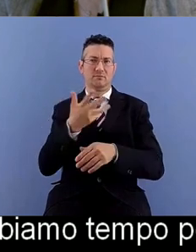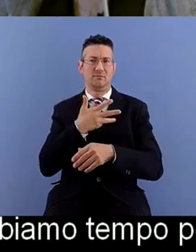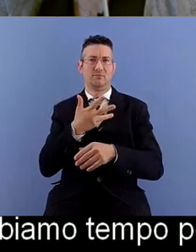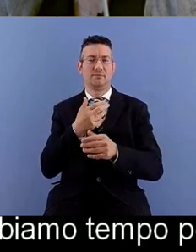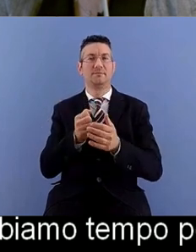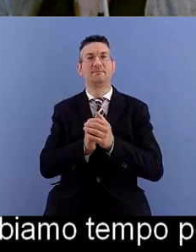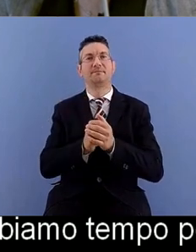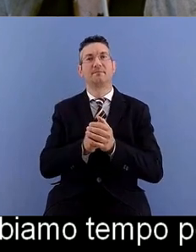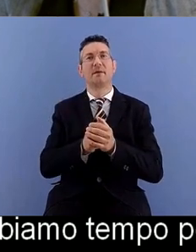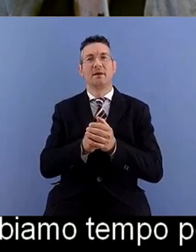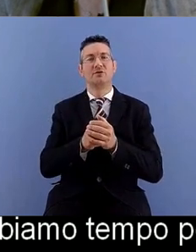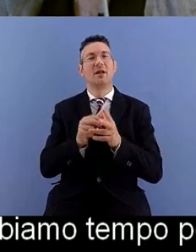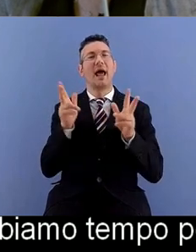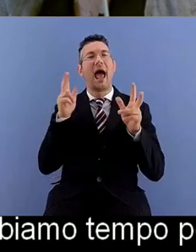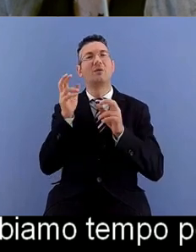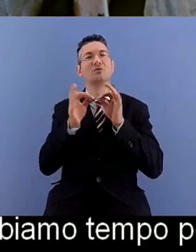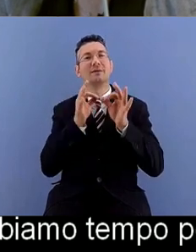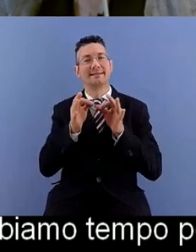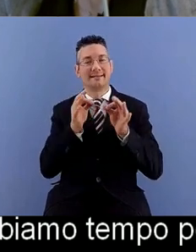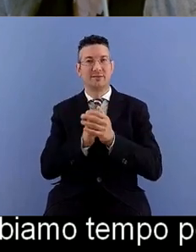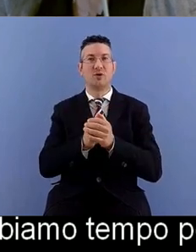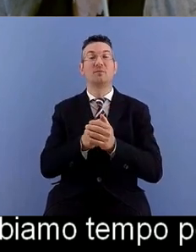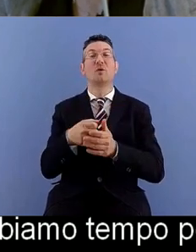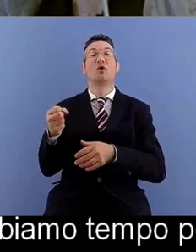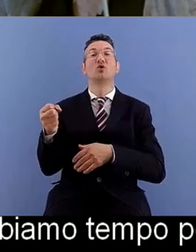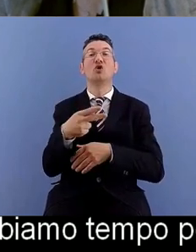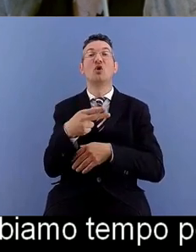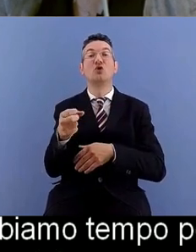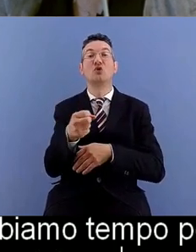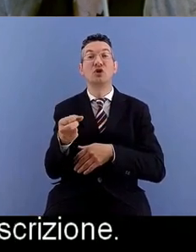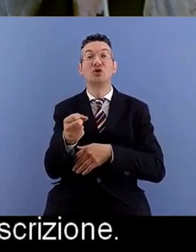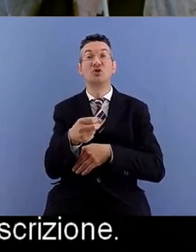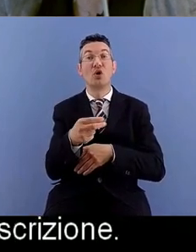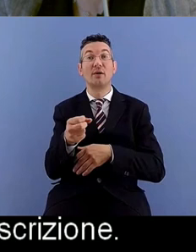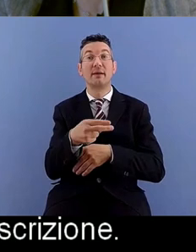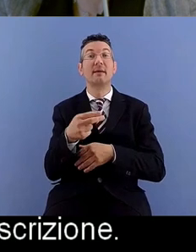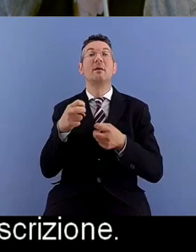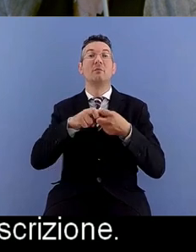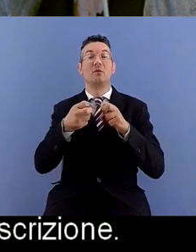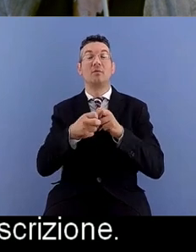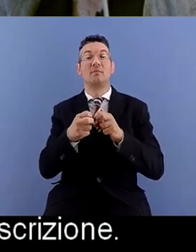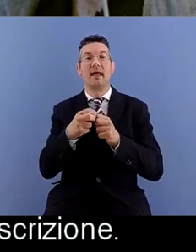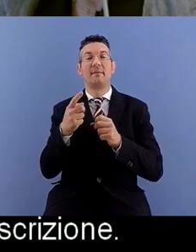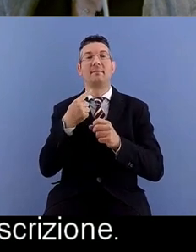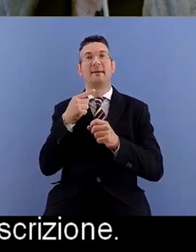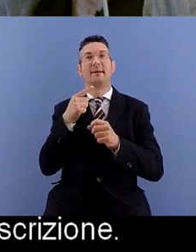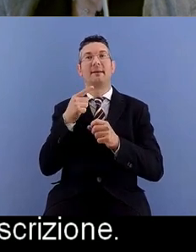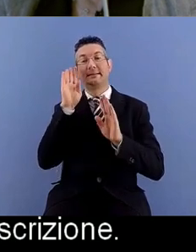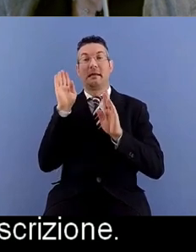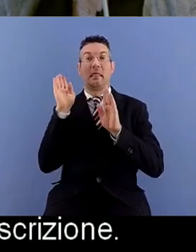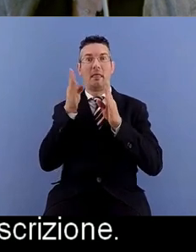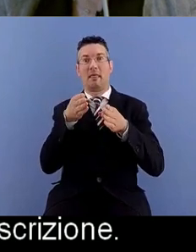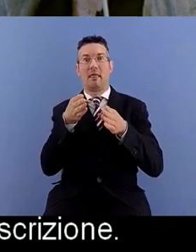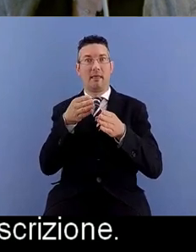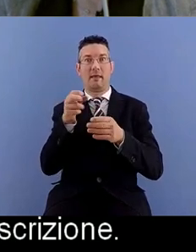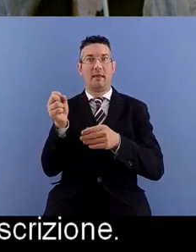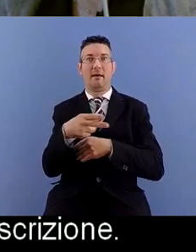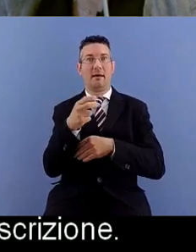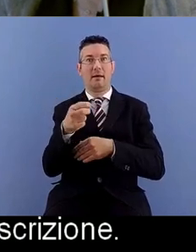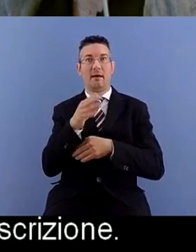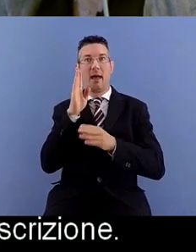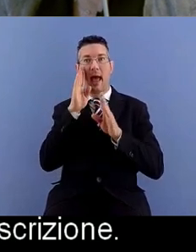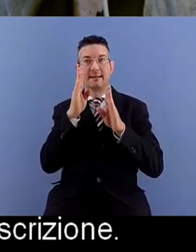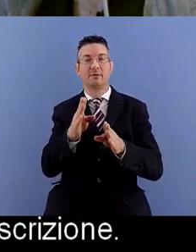'audiodescrizione sottotitoli problemi problemi distolgono l'attenzione i sottotitoli